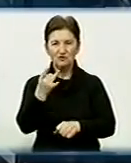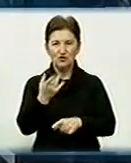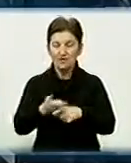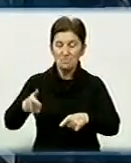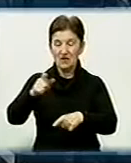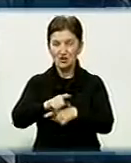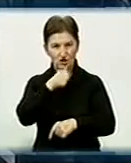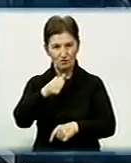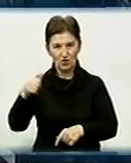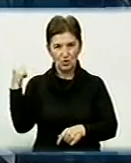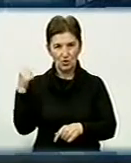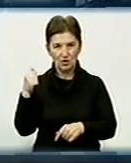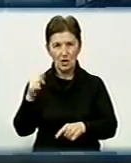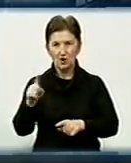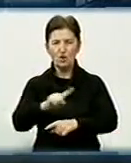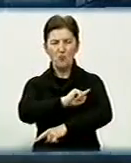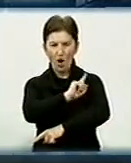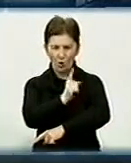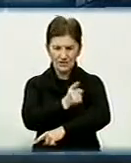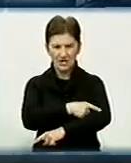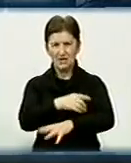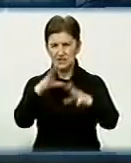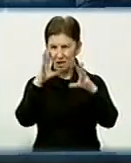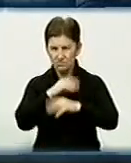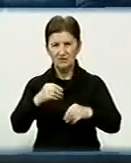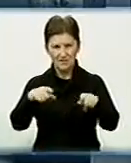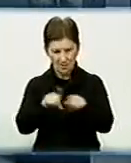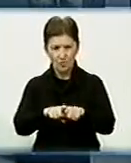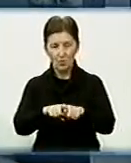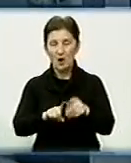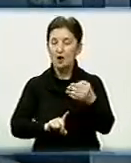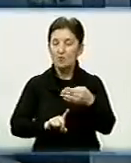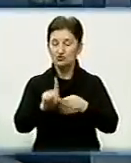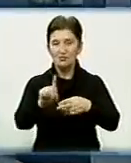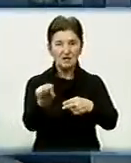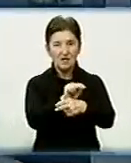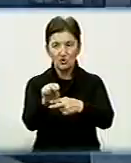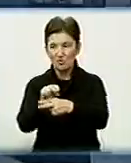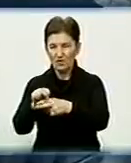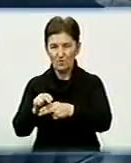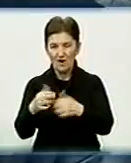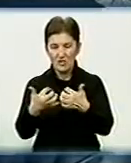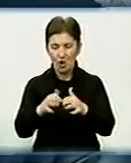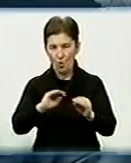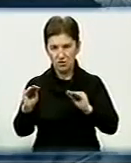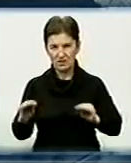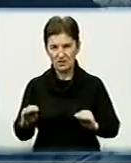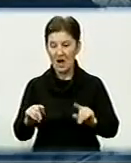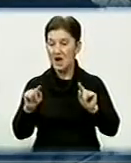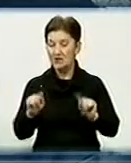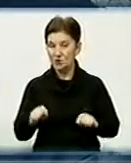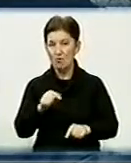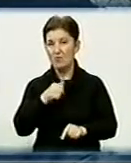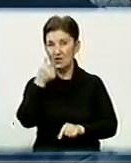минулого року. Аби осилити такий об'єм на Олександрівському підприємстві, вже починають ремонтувати обладнання. На цей рік ми готуємося,